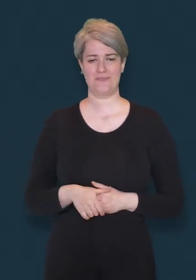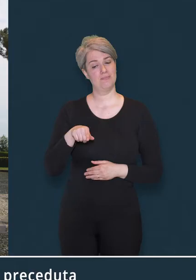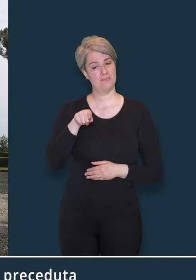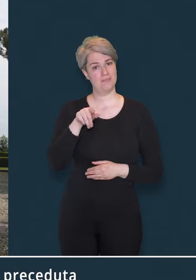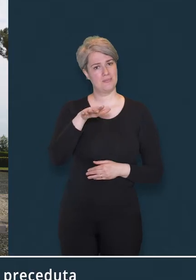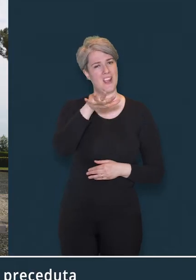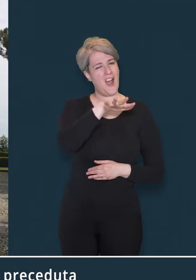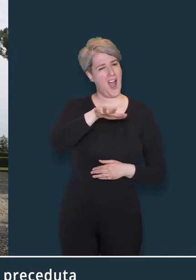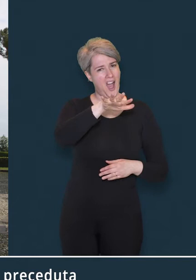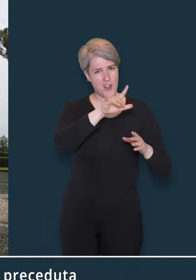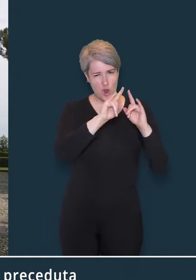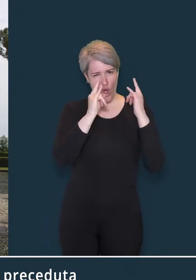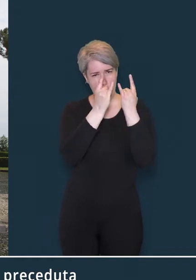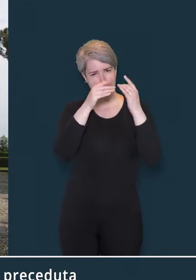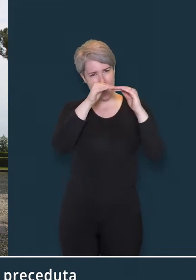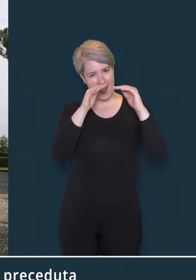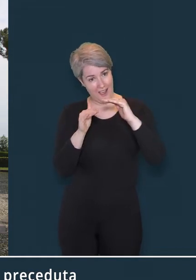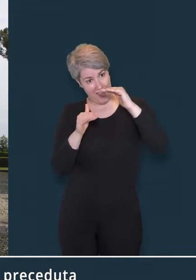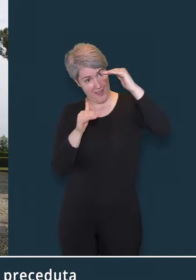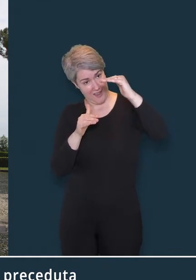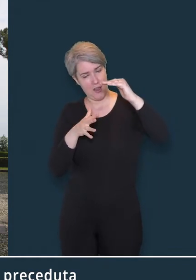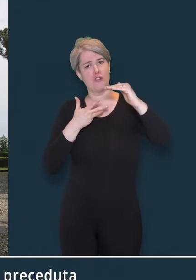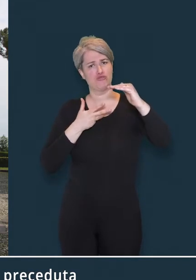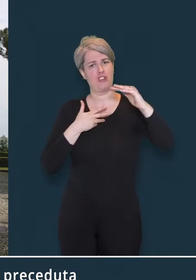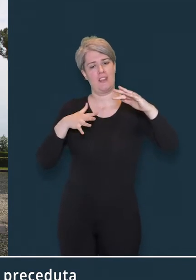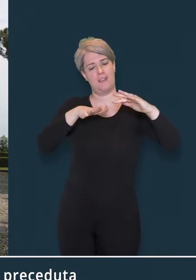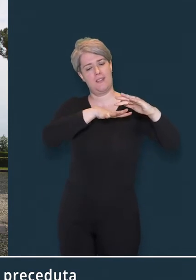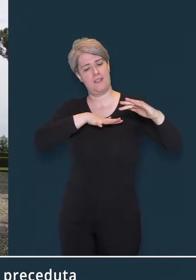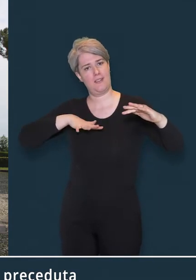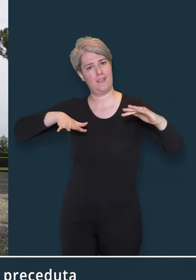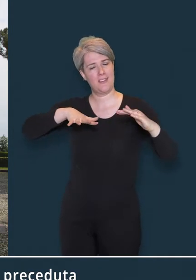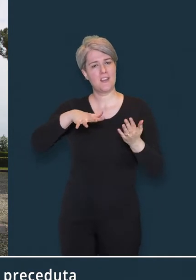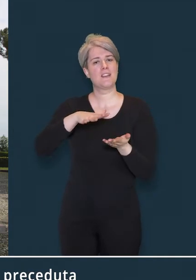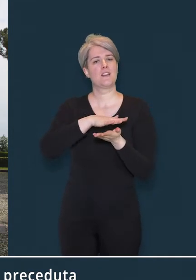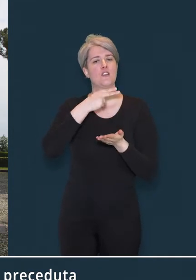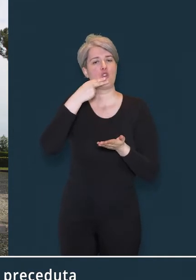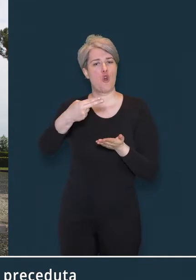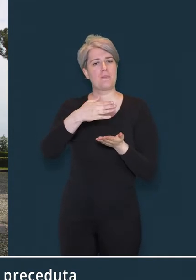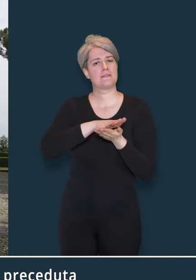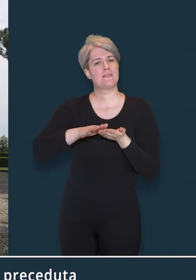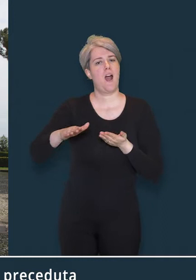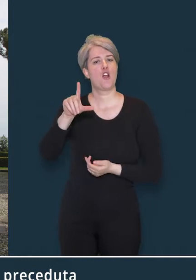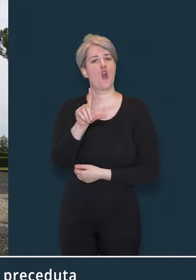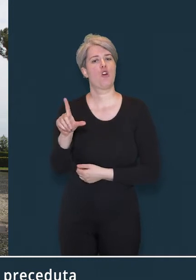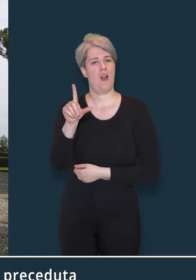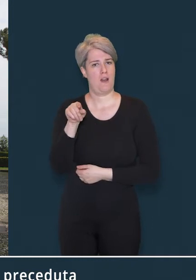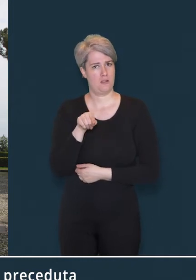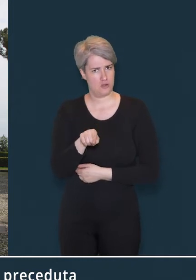L'area sopraelevata della rocca è preceduta dall'ampio piazzale di San Leonardo,